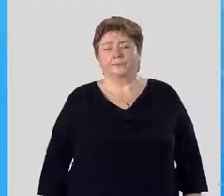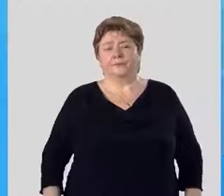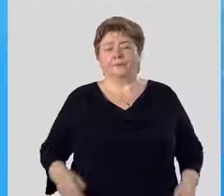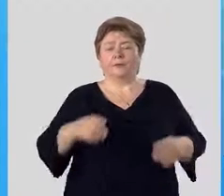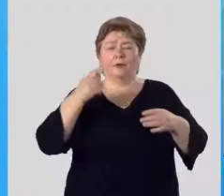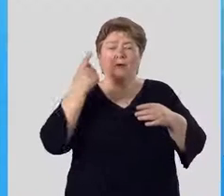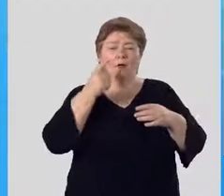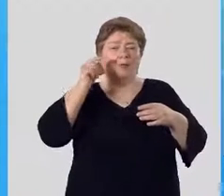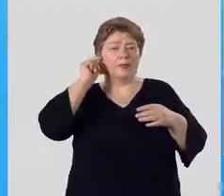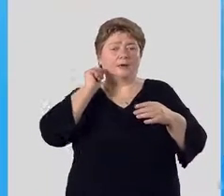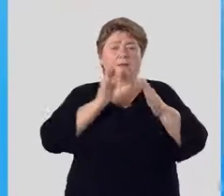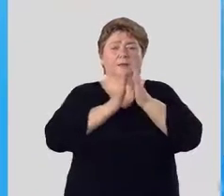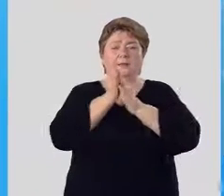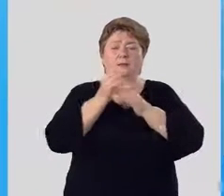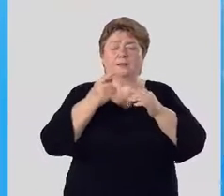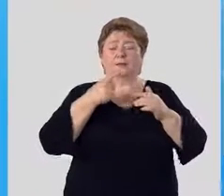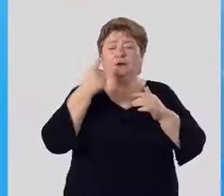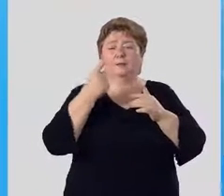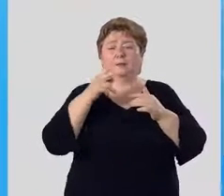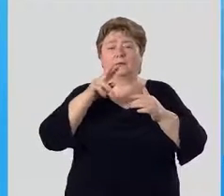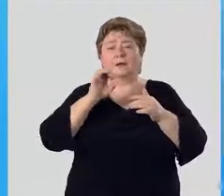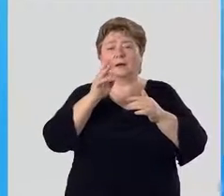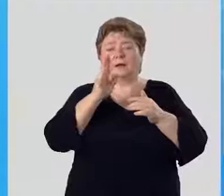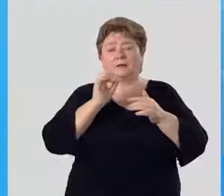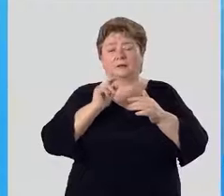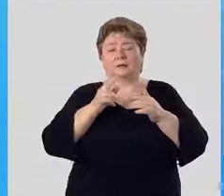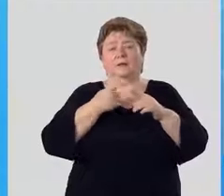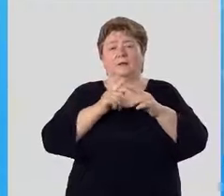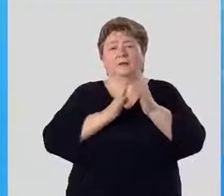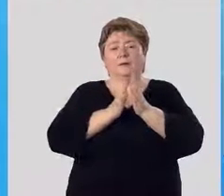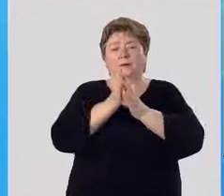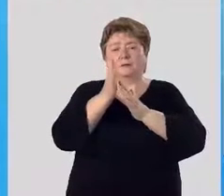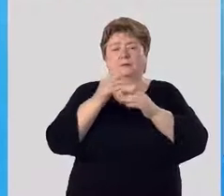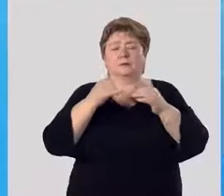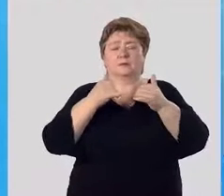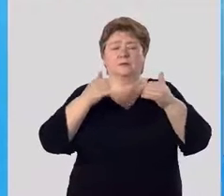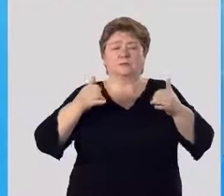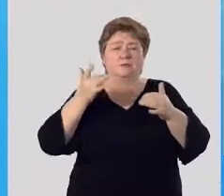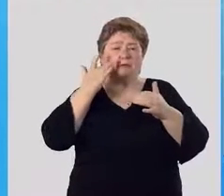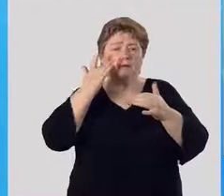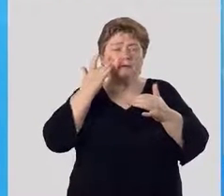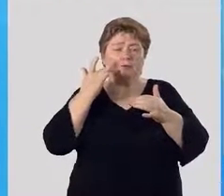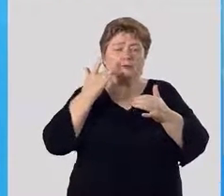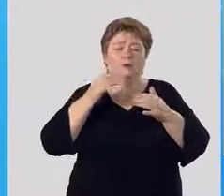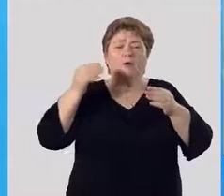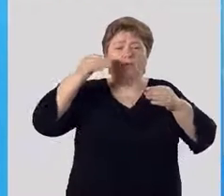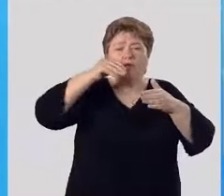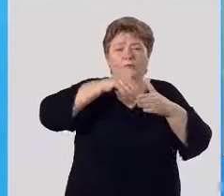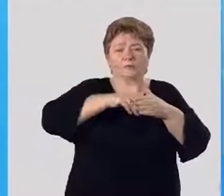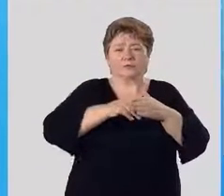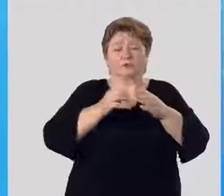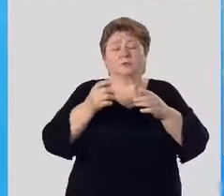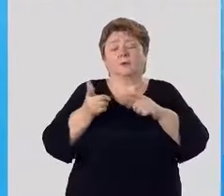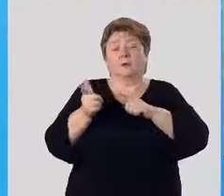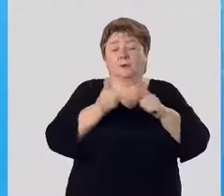Однолетнее растение или однолетник – это растение, развитие которого, включая